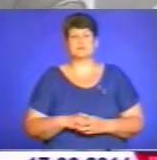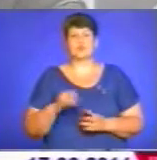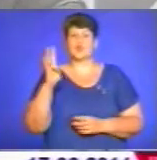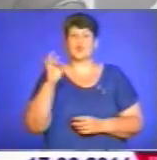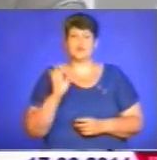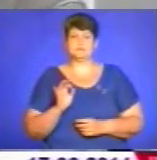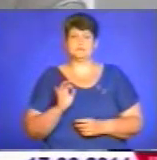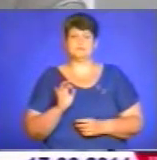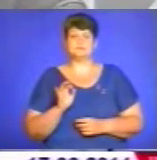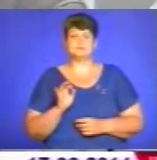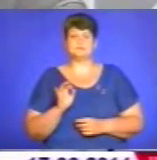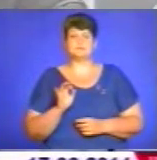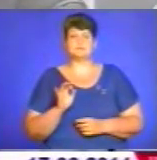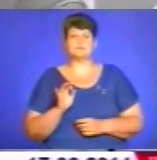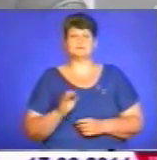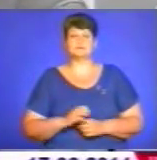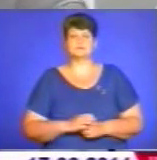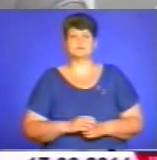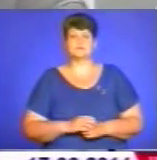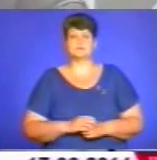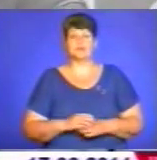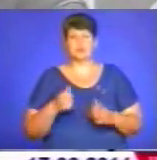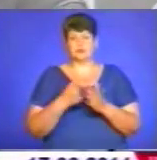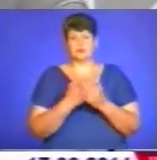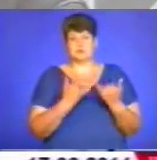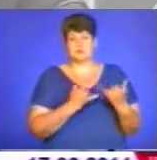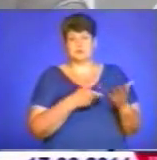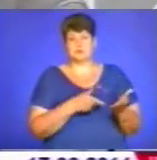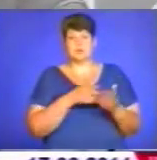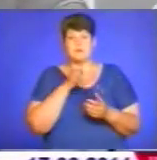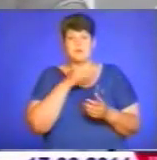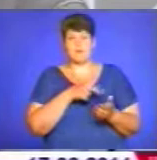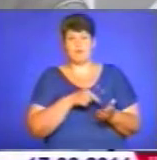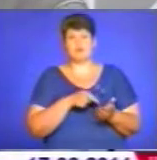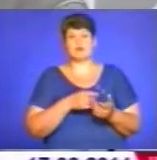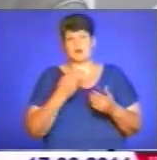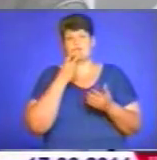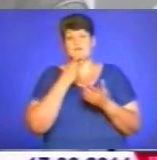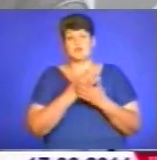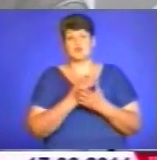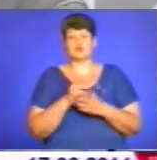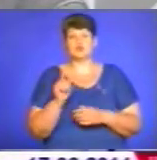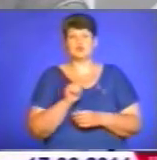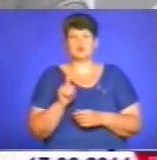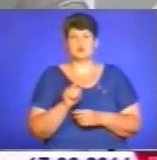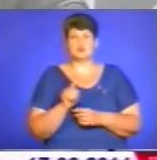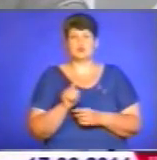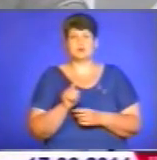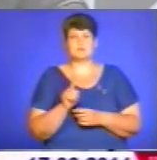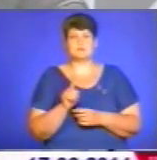до сих пор, по моєму міню, я вважаю, що таке